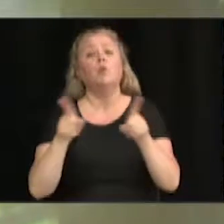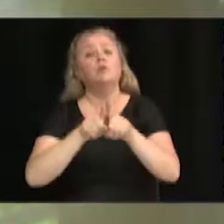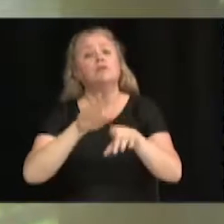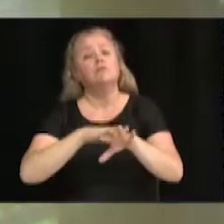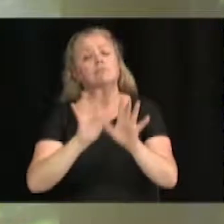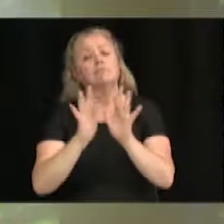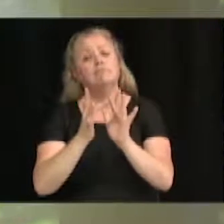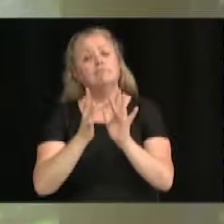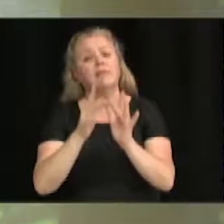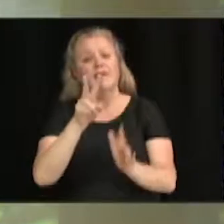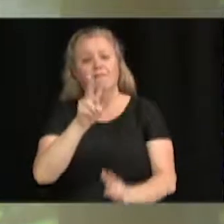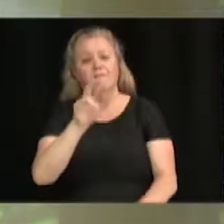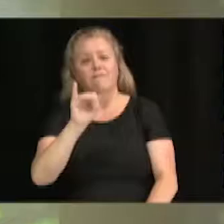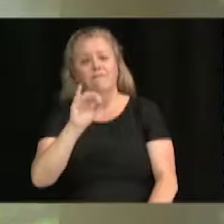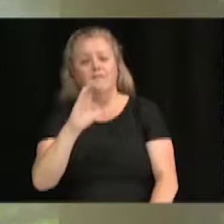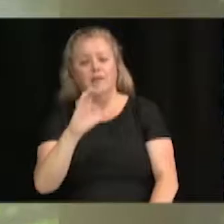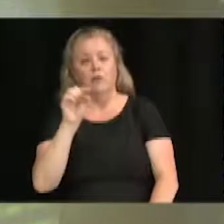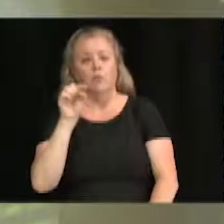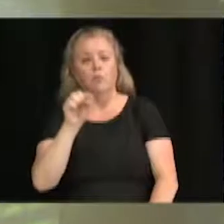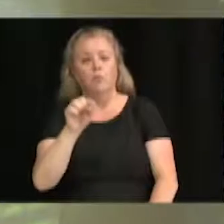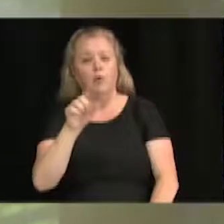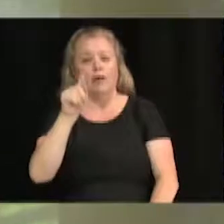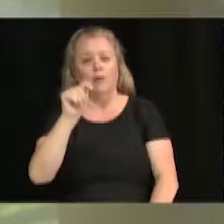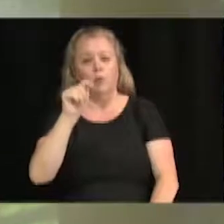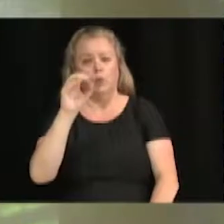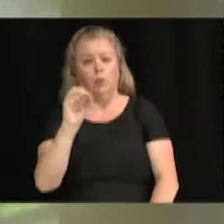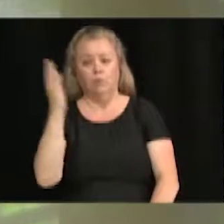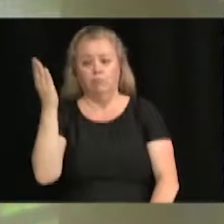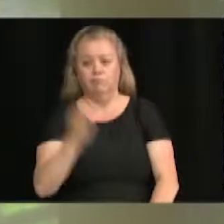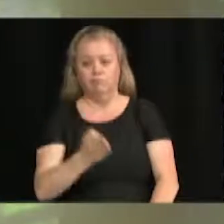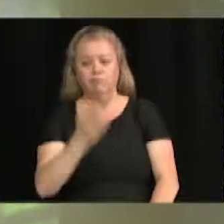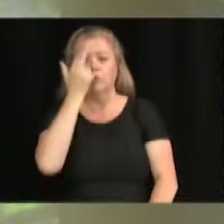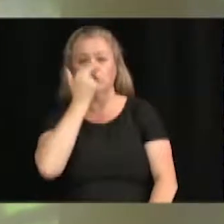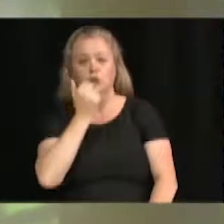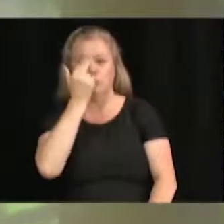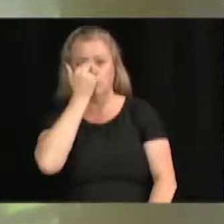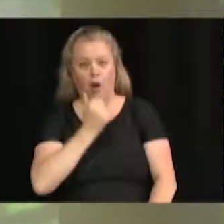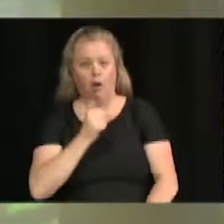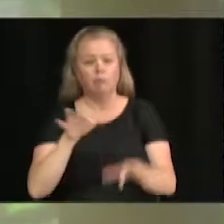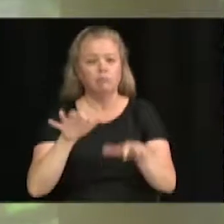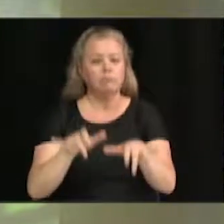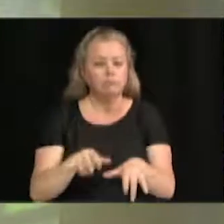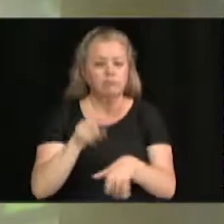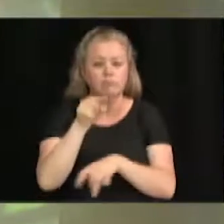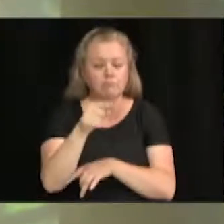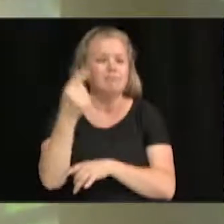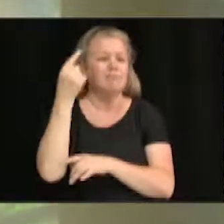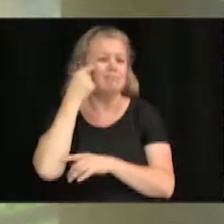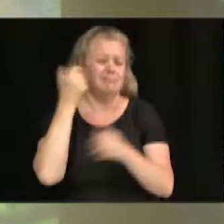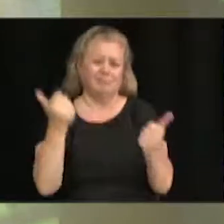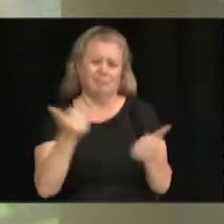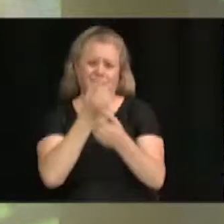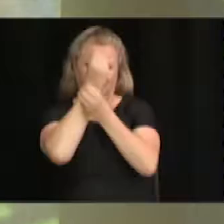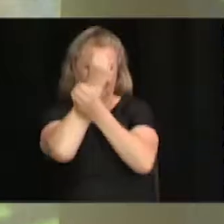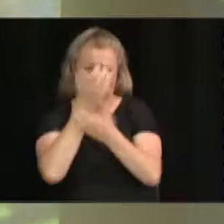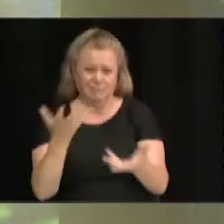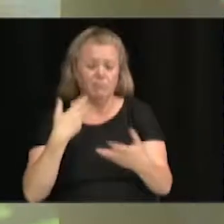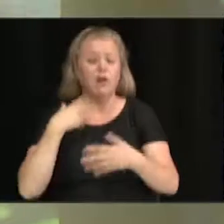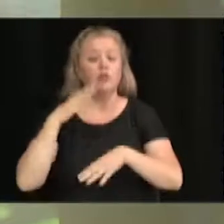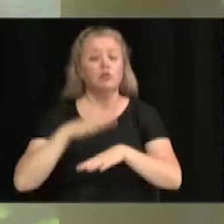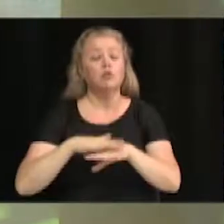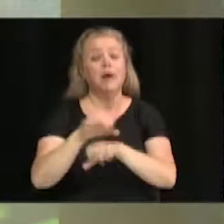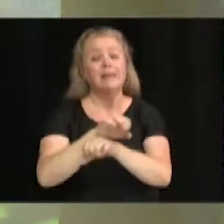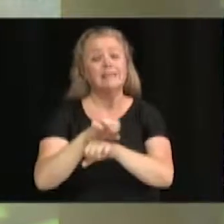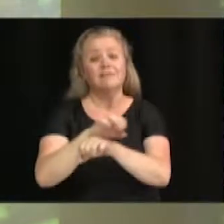.sports. On y trouve les nombreuses informations sur les activités sportives disponibles pour l'automne 2019